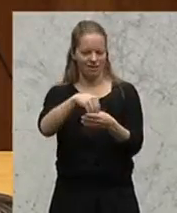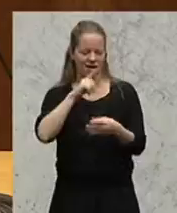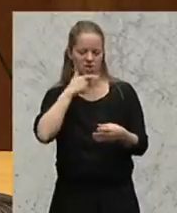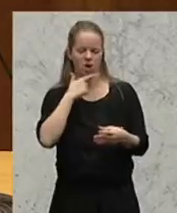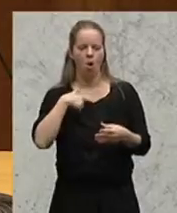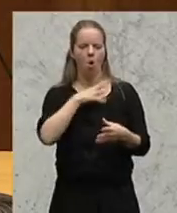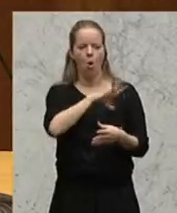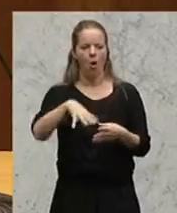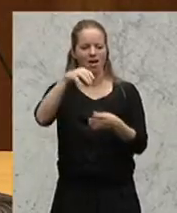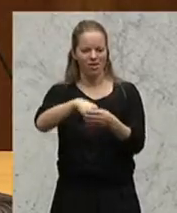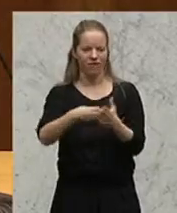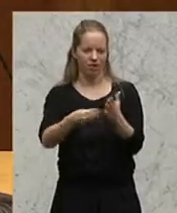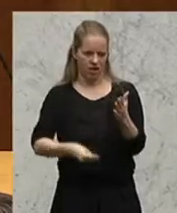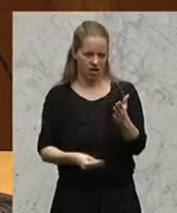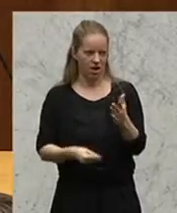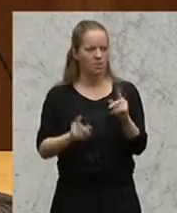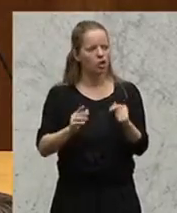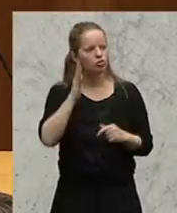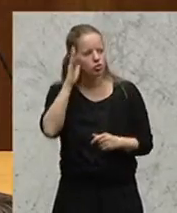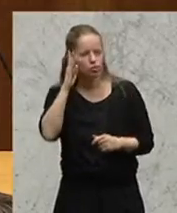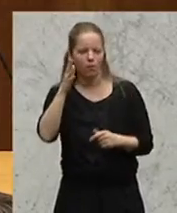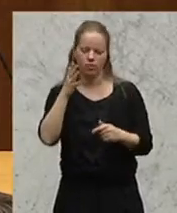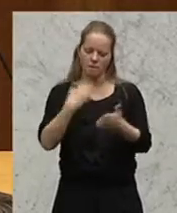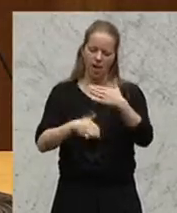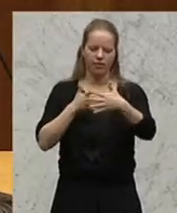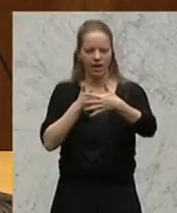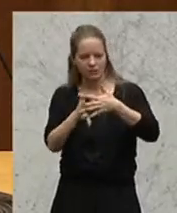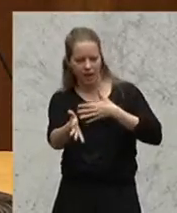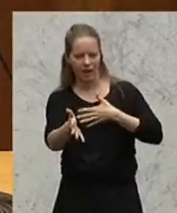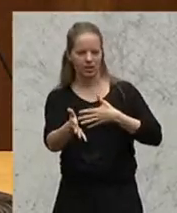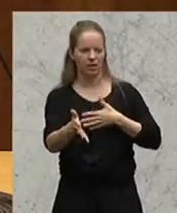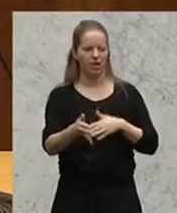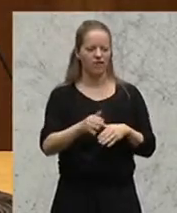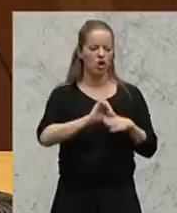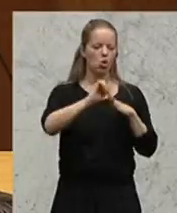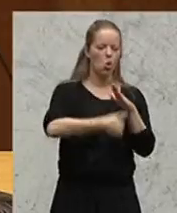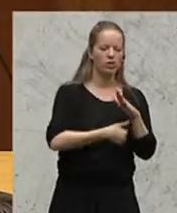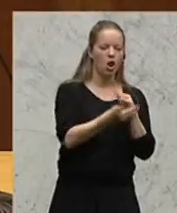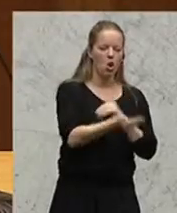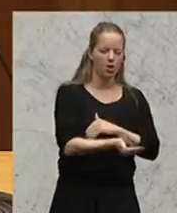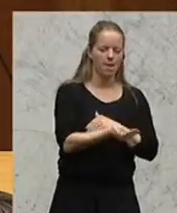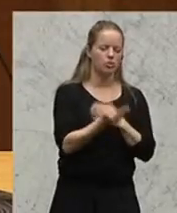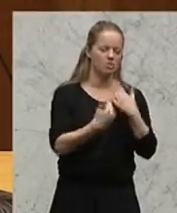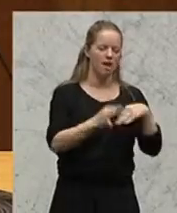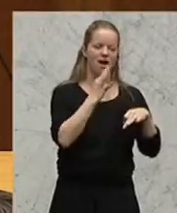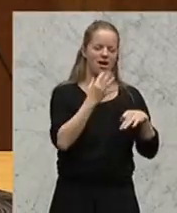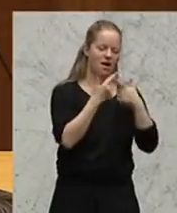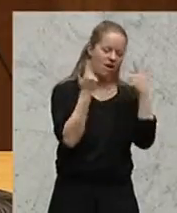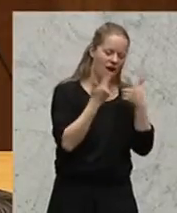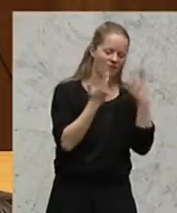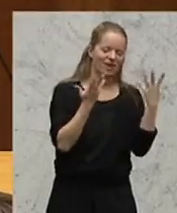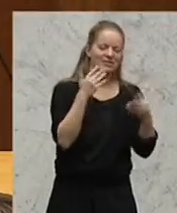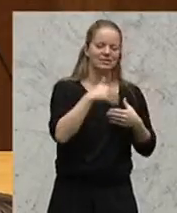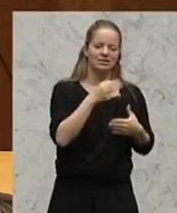der Notwendigkeit, künftig Grundlöhne klarer zu definieren. Aber ein offensiver Kampf,